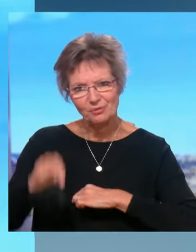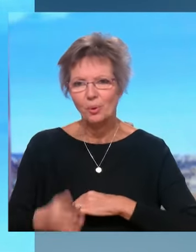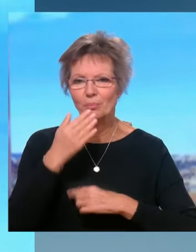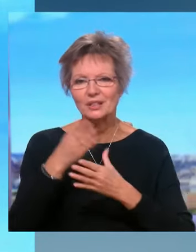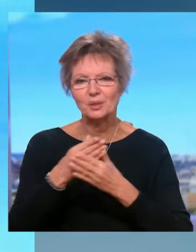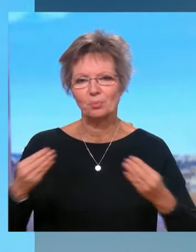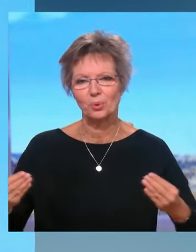Merci, c'est à vous Maïa. Merci.